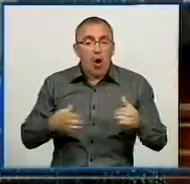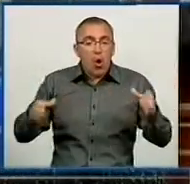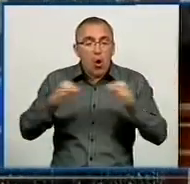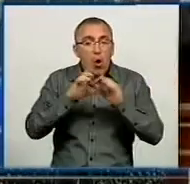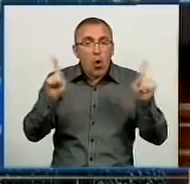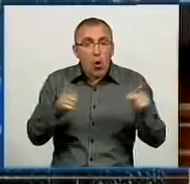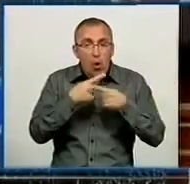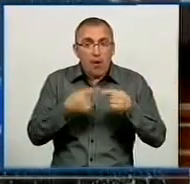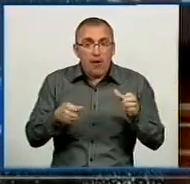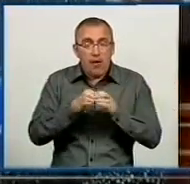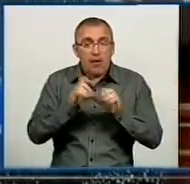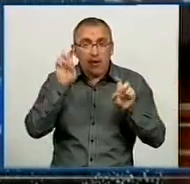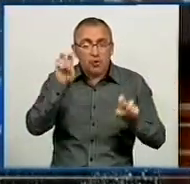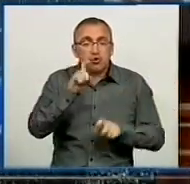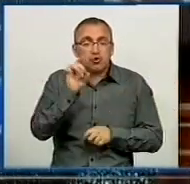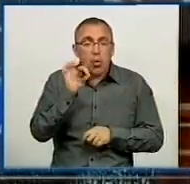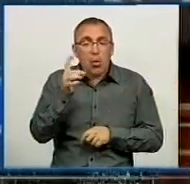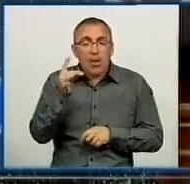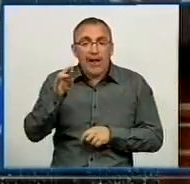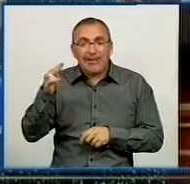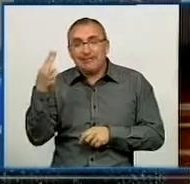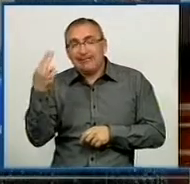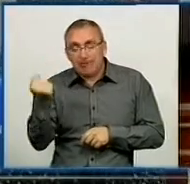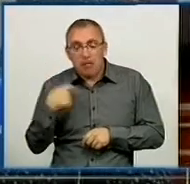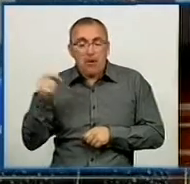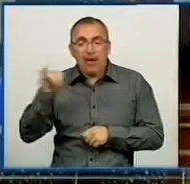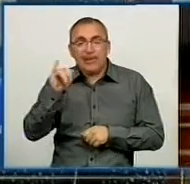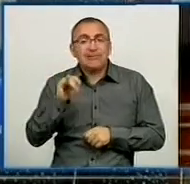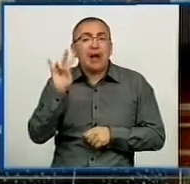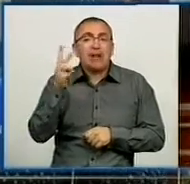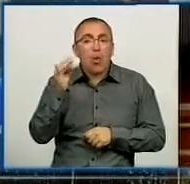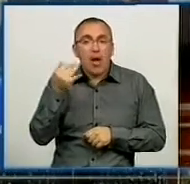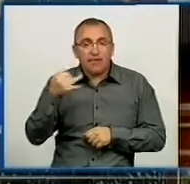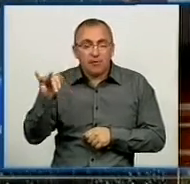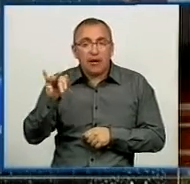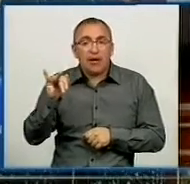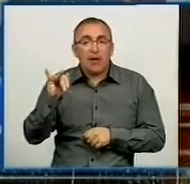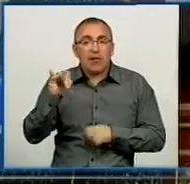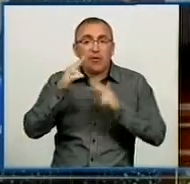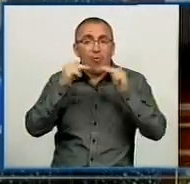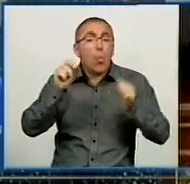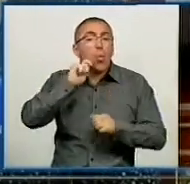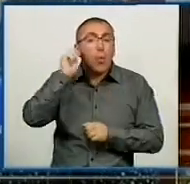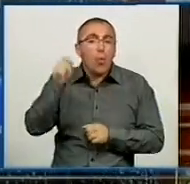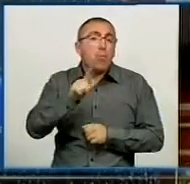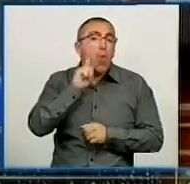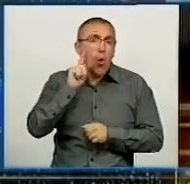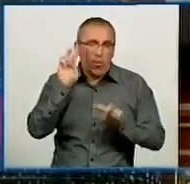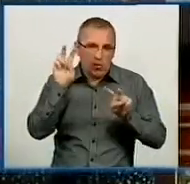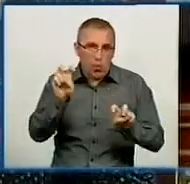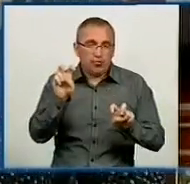називається «Зарениця». Ми приїхали з Николаїва, Николаївський городський дворець культури молодіжні.